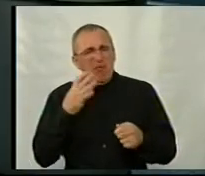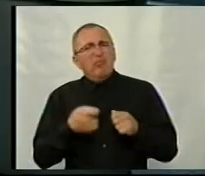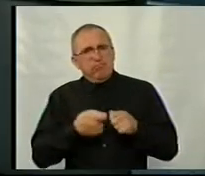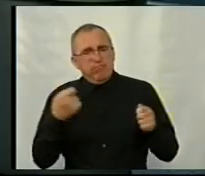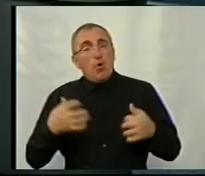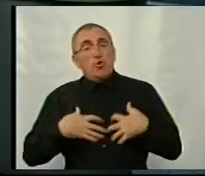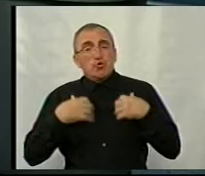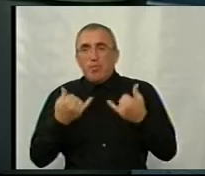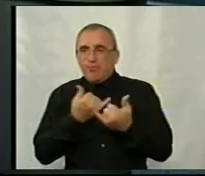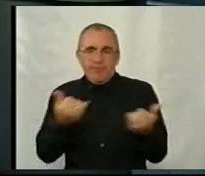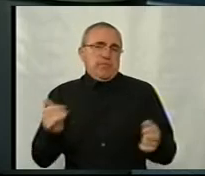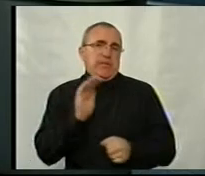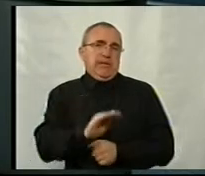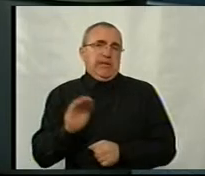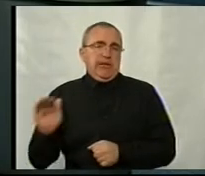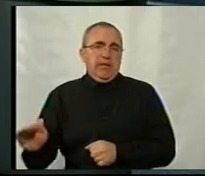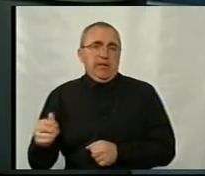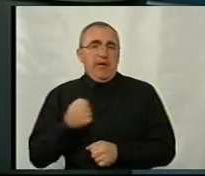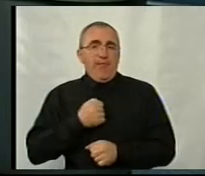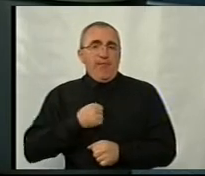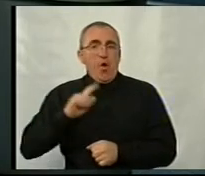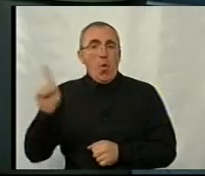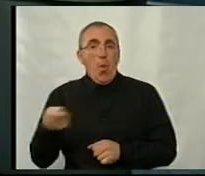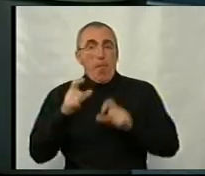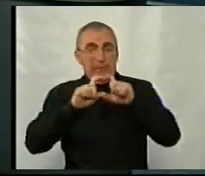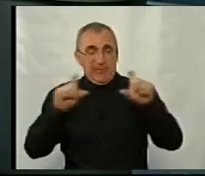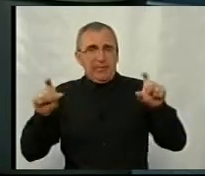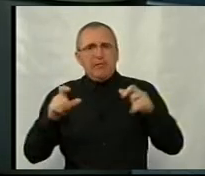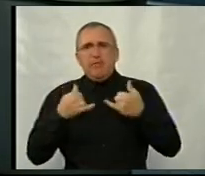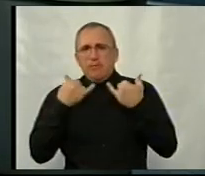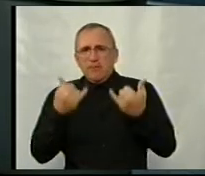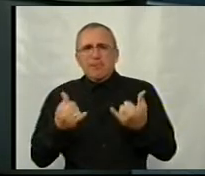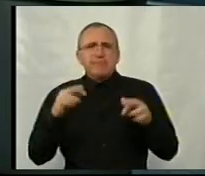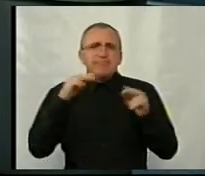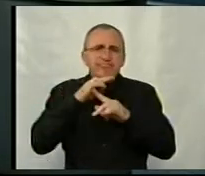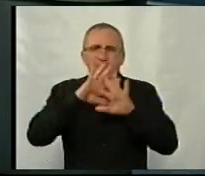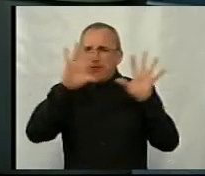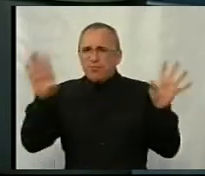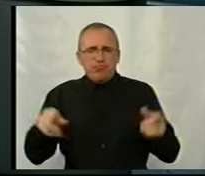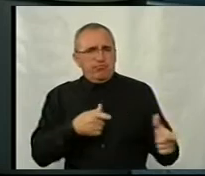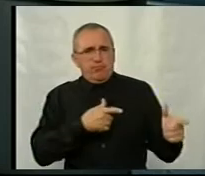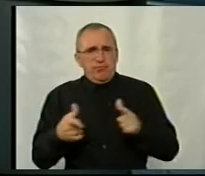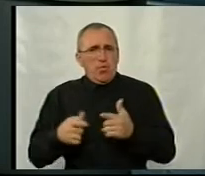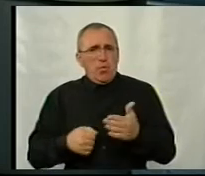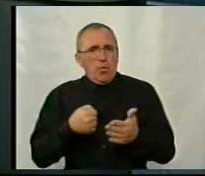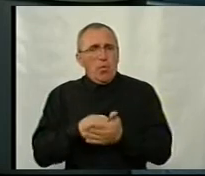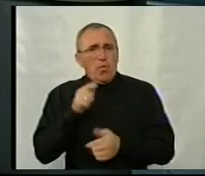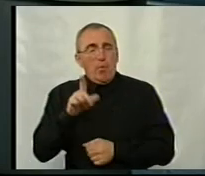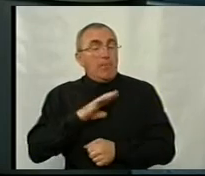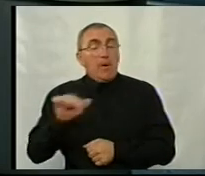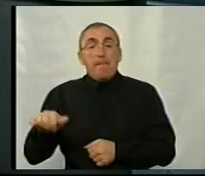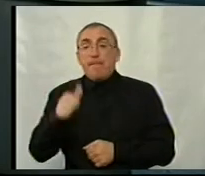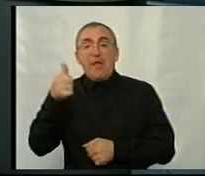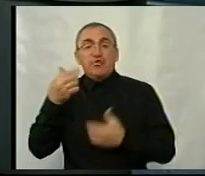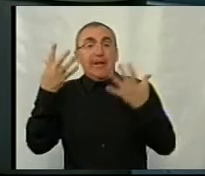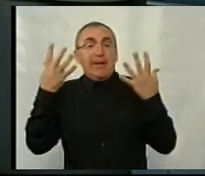здоров'я наших дітей. До речі, військовий комісаріат забезпечений всіма дезінфікучими засобами. Це був перший день